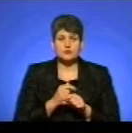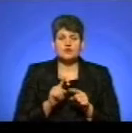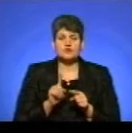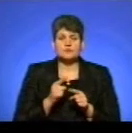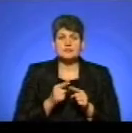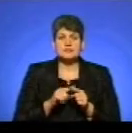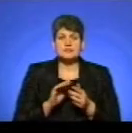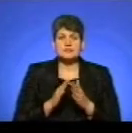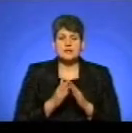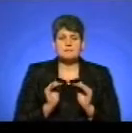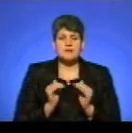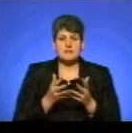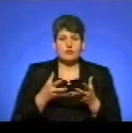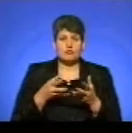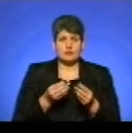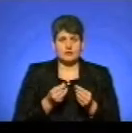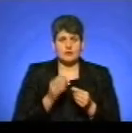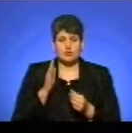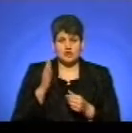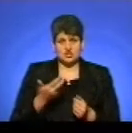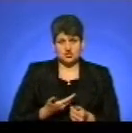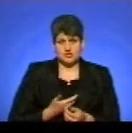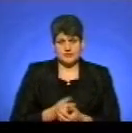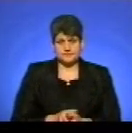ситуація мінімально вплинула на подальше її життя?